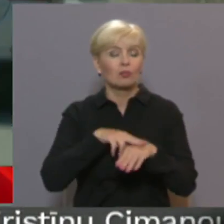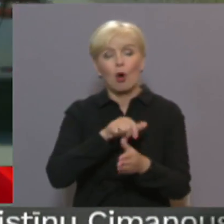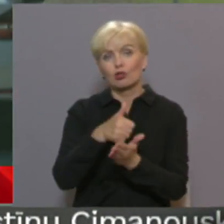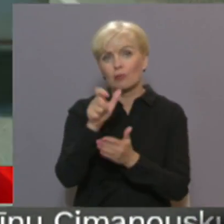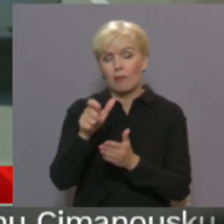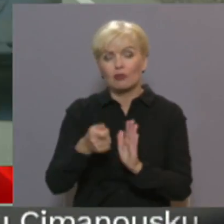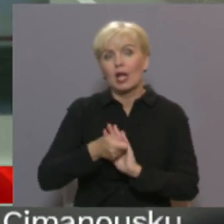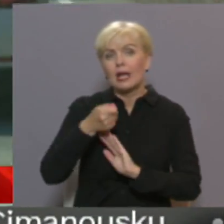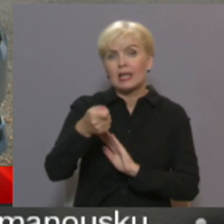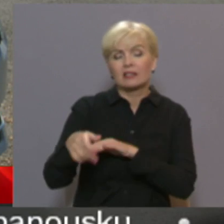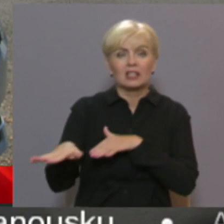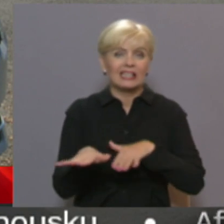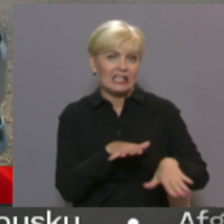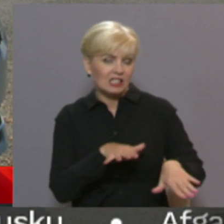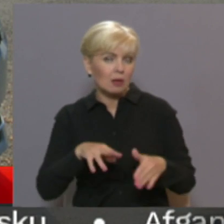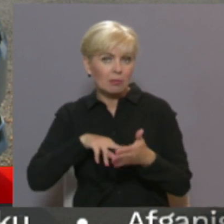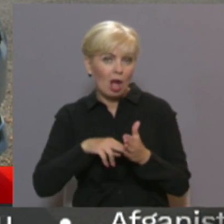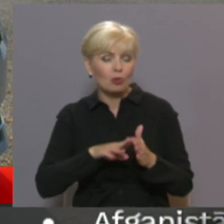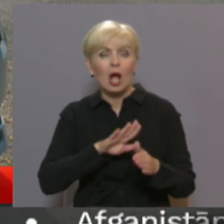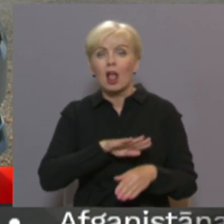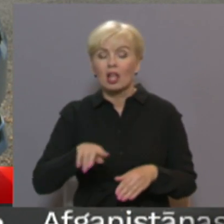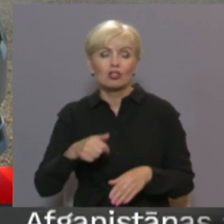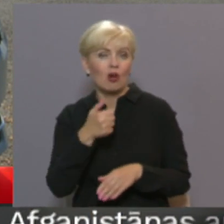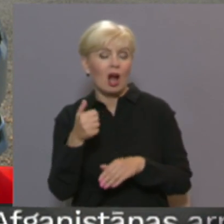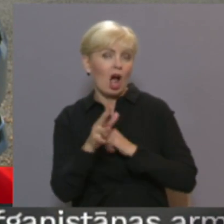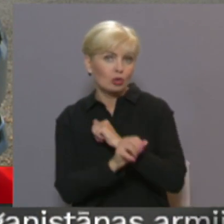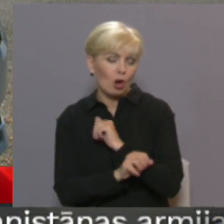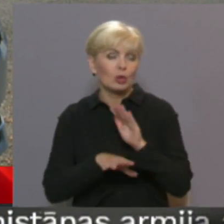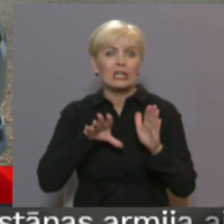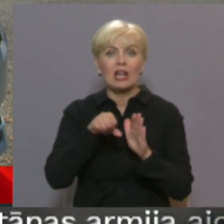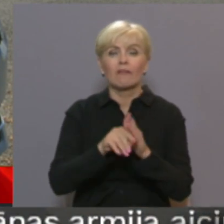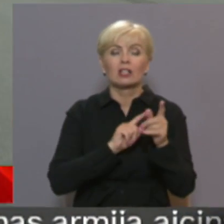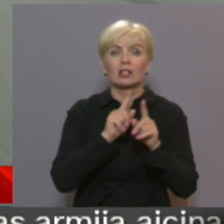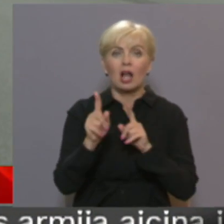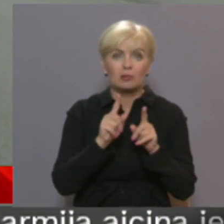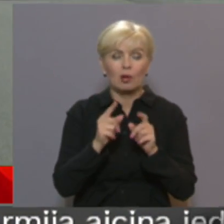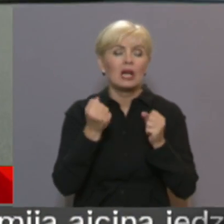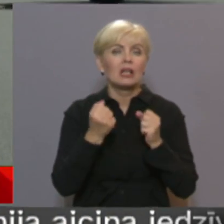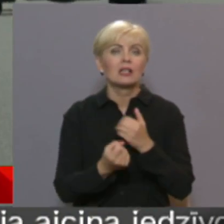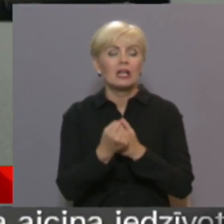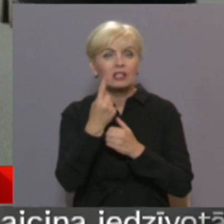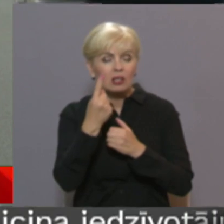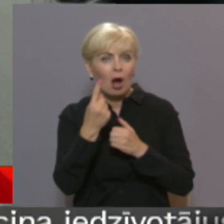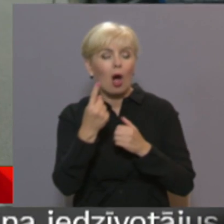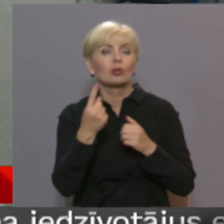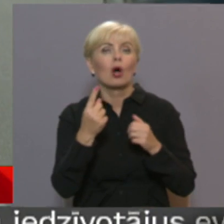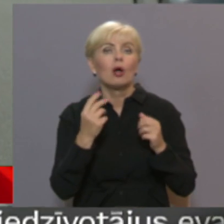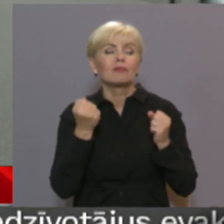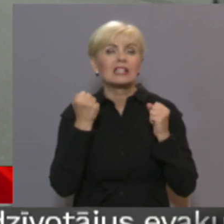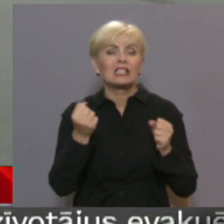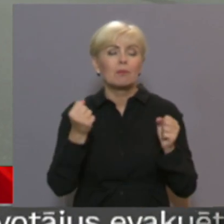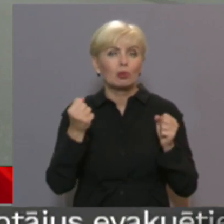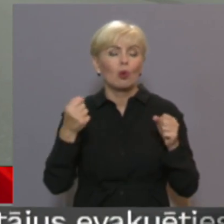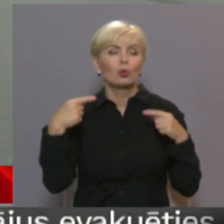iesniegsi rīcības plānu, lai līdz šī gada nogalēja ieviestu transporta līdzakļu radītā trokšņu kontrolas sistēma. Dāvids